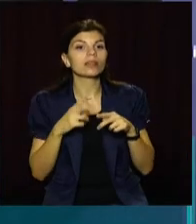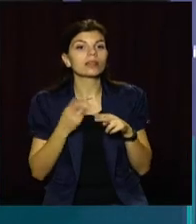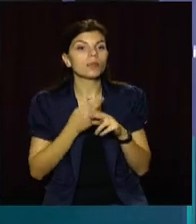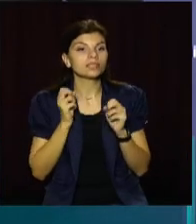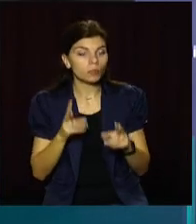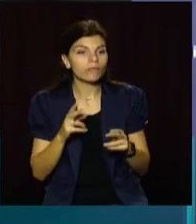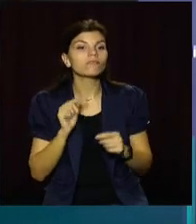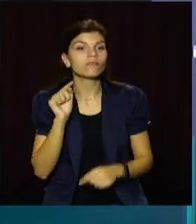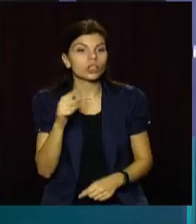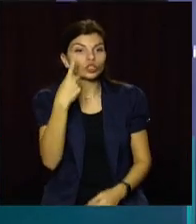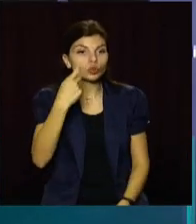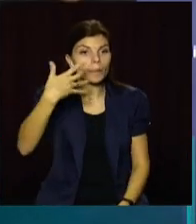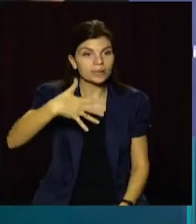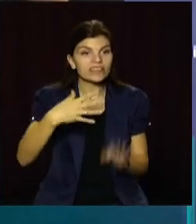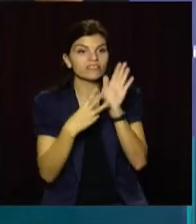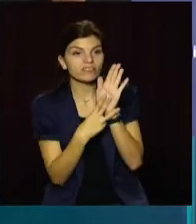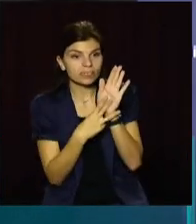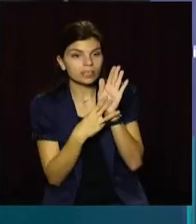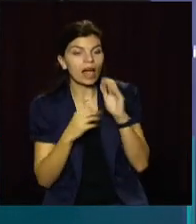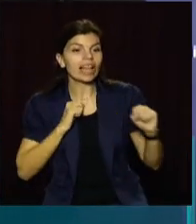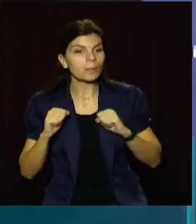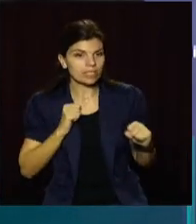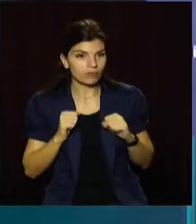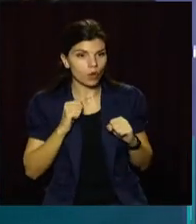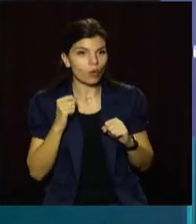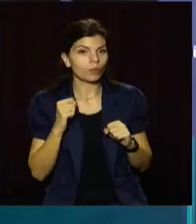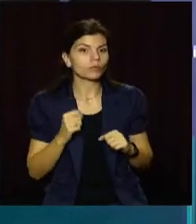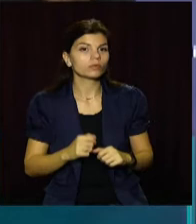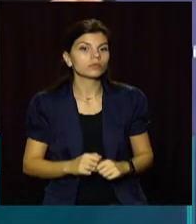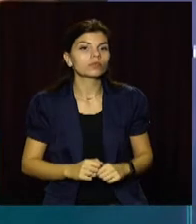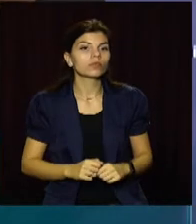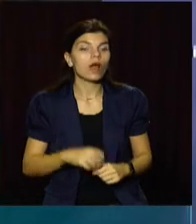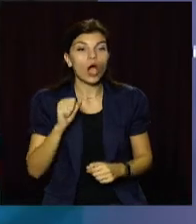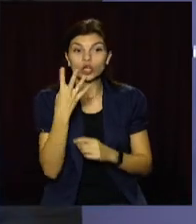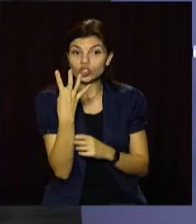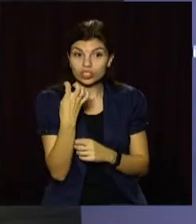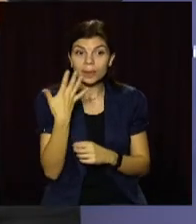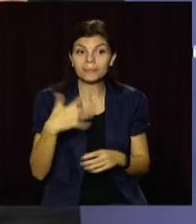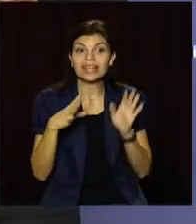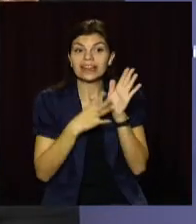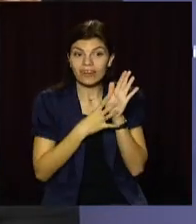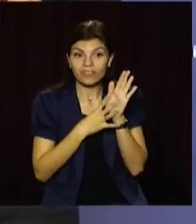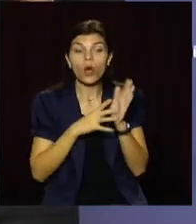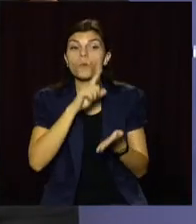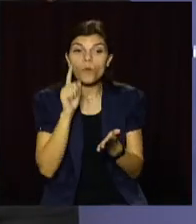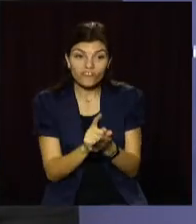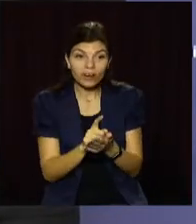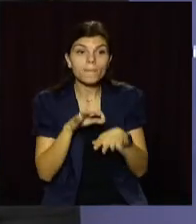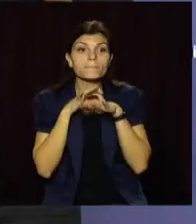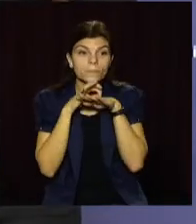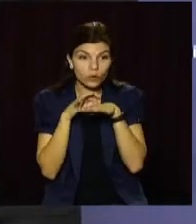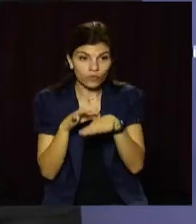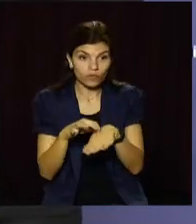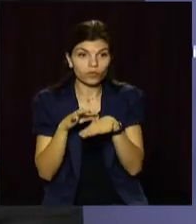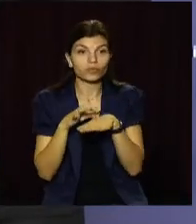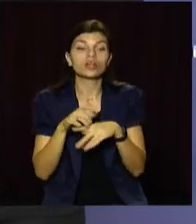віднесено 158 адміністративних одиниць, а 459 повинні впровадити